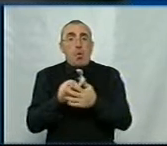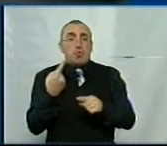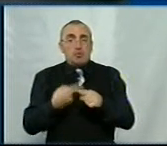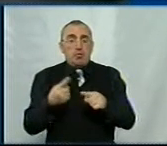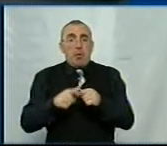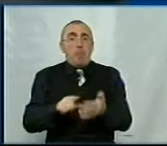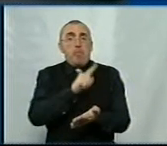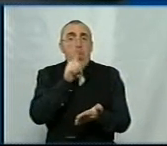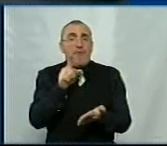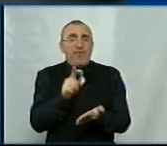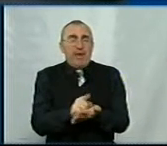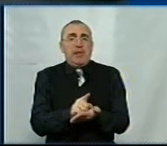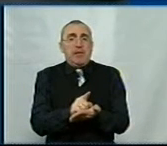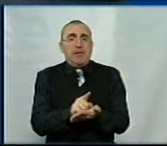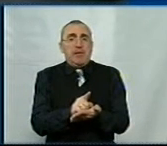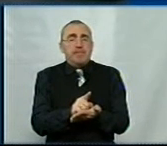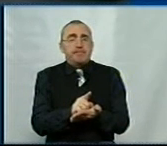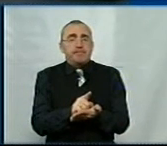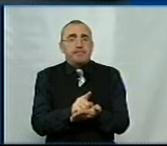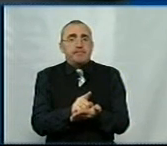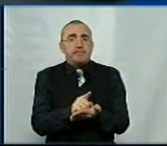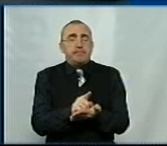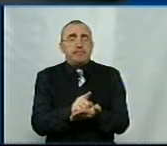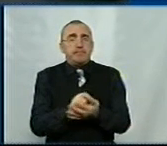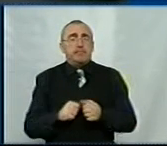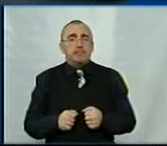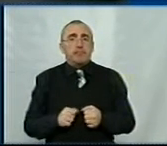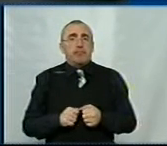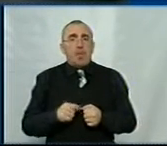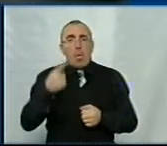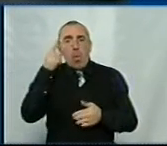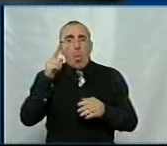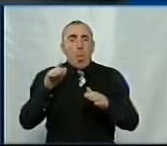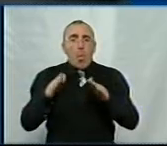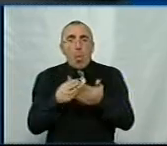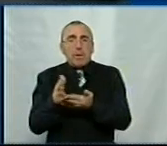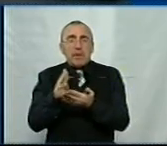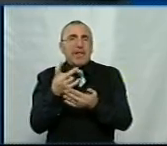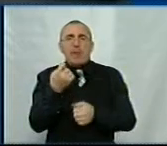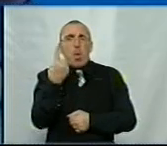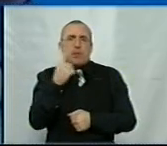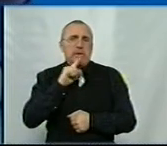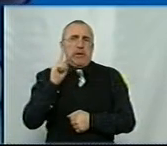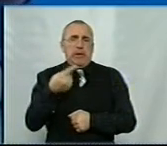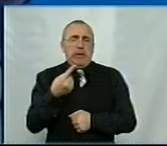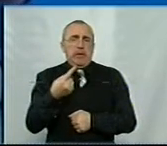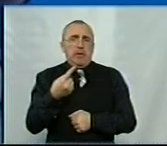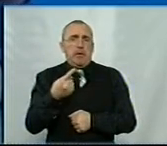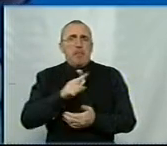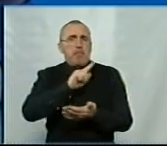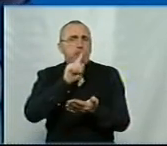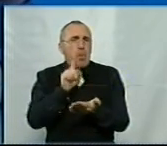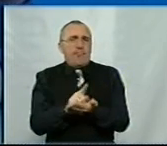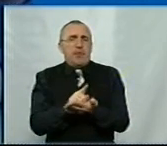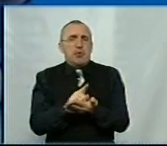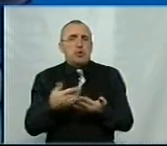повинні орієнтуватися не на один рік. Повинні